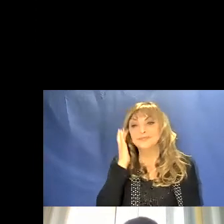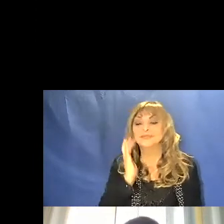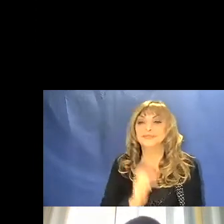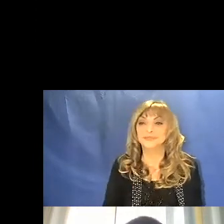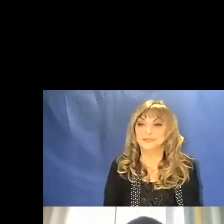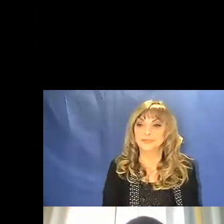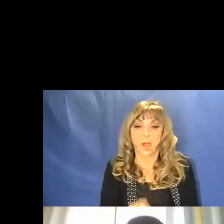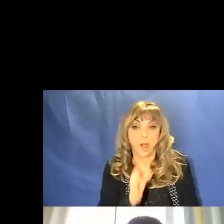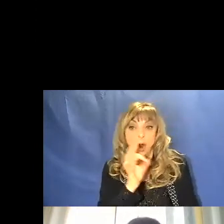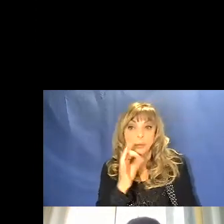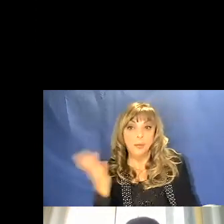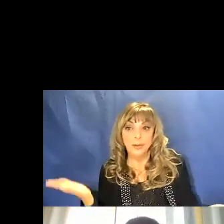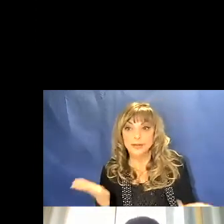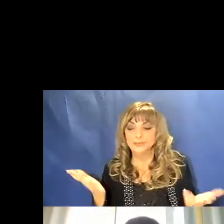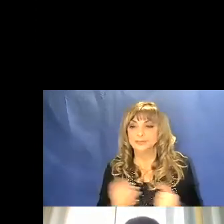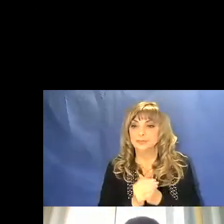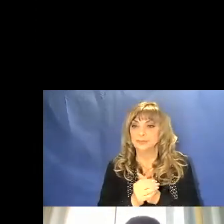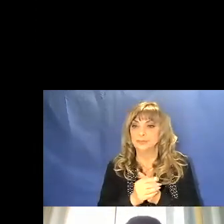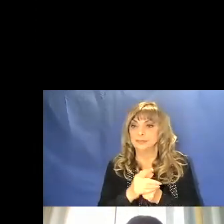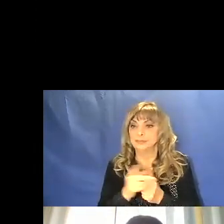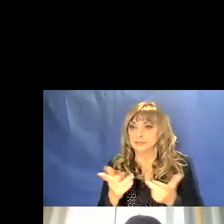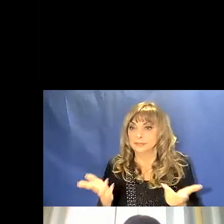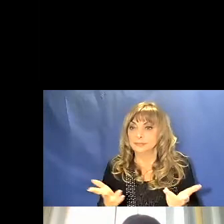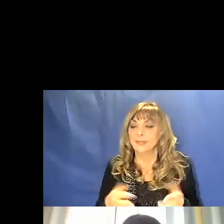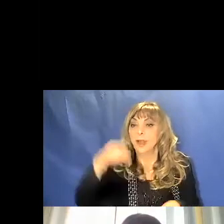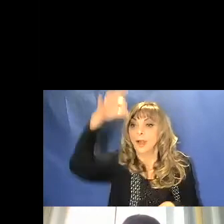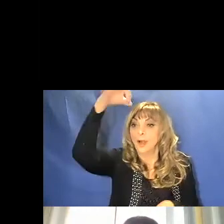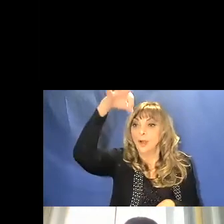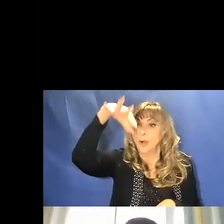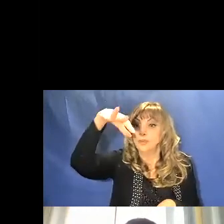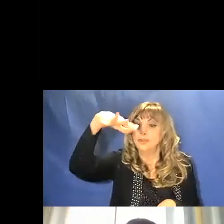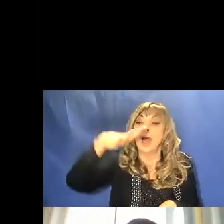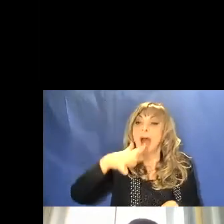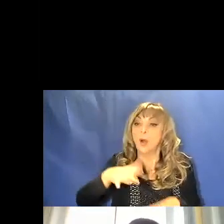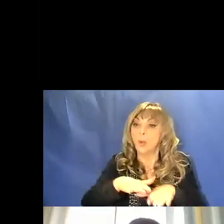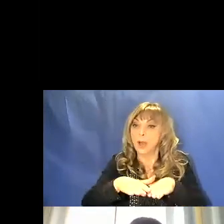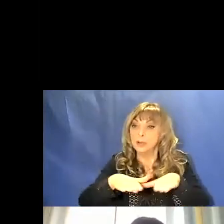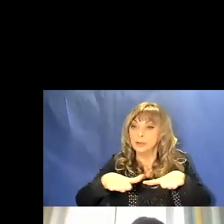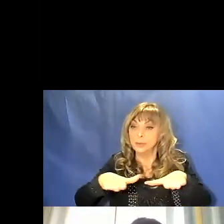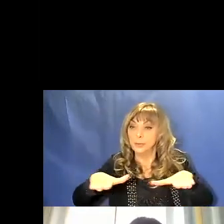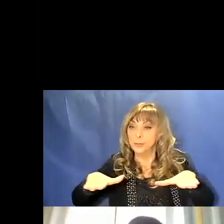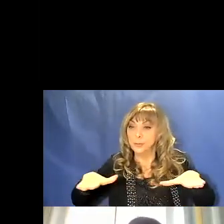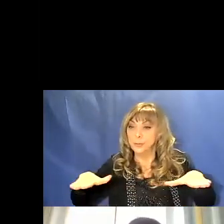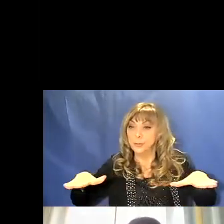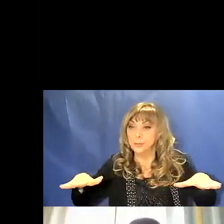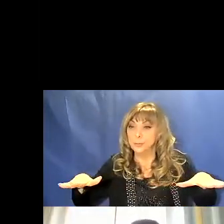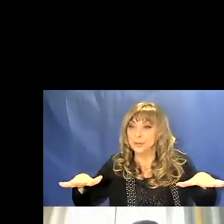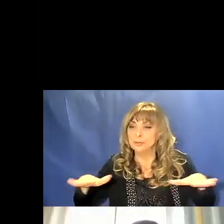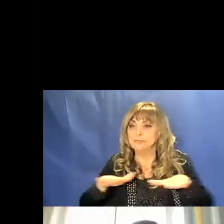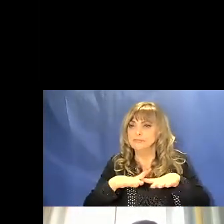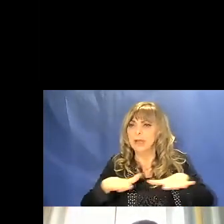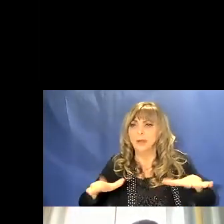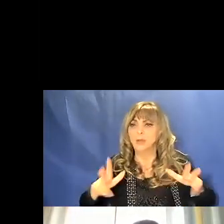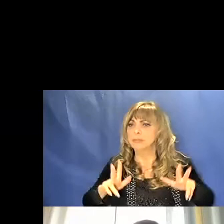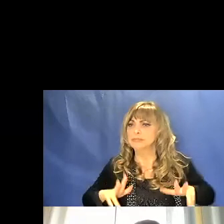oppure quando una goccia d'acqua cade su una distesa d'acqua inquiete